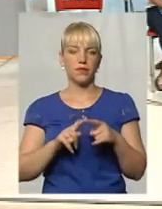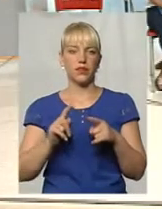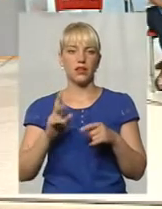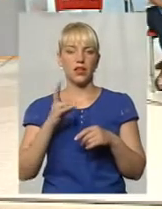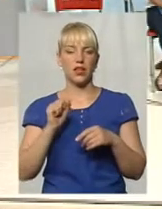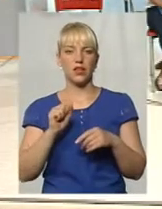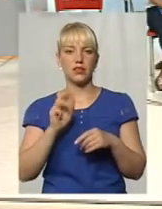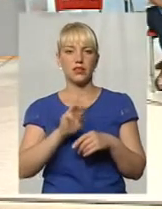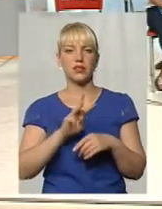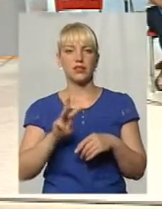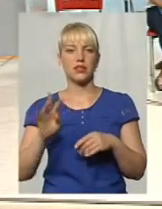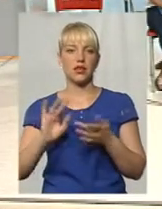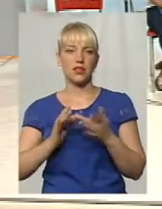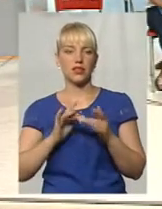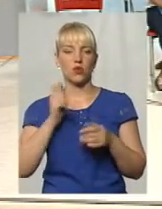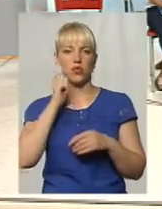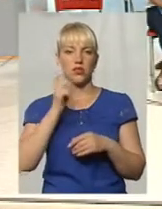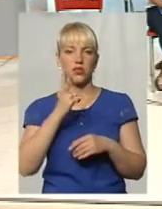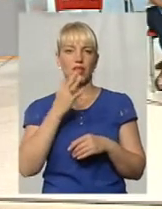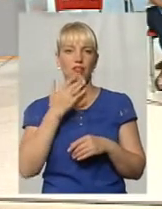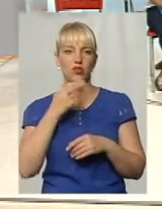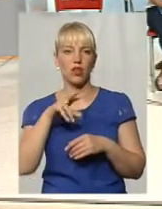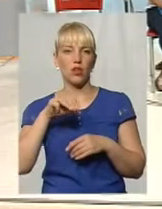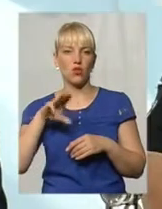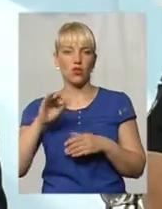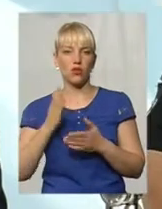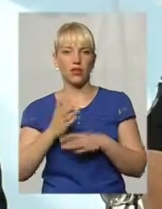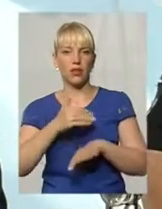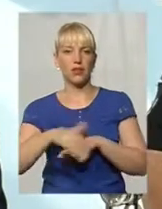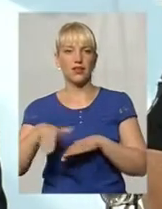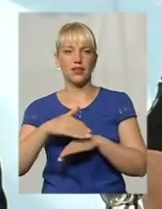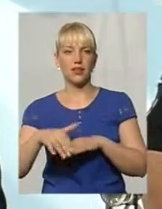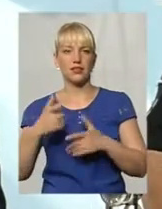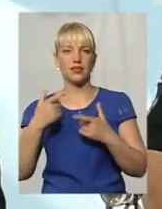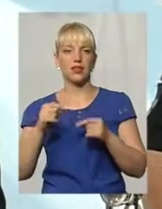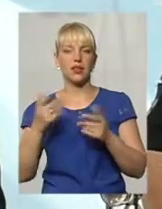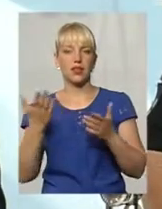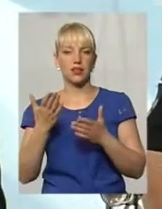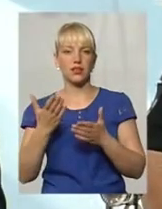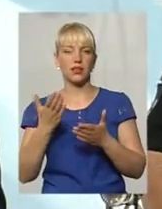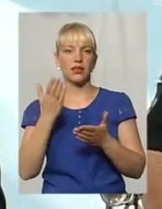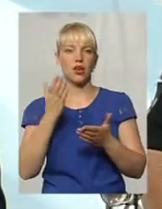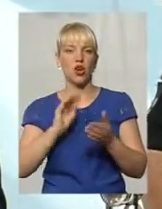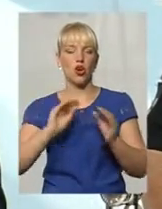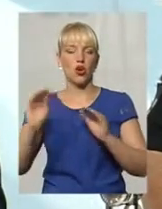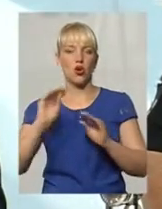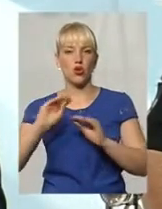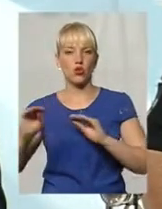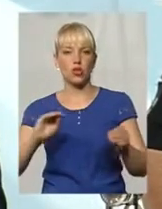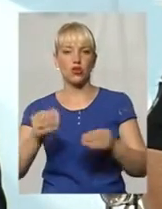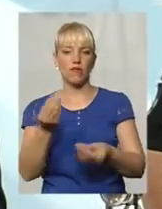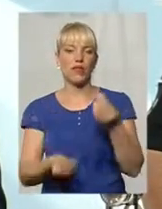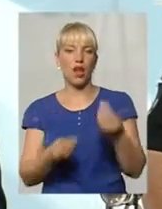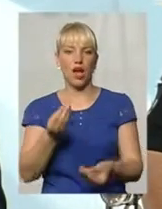сайті української національної лотереї розміщені адреси, за якими розташовані гральні заклади. Це надання